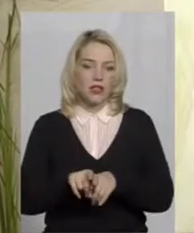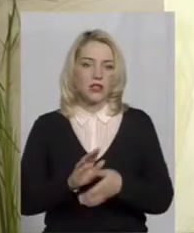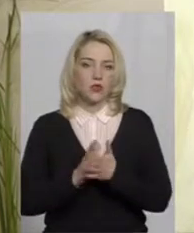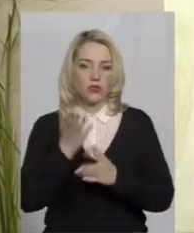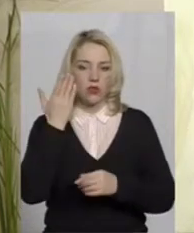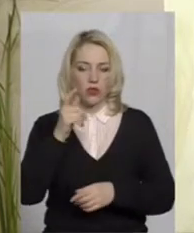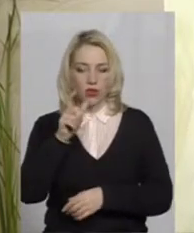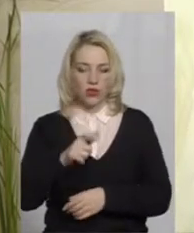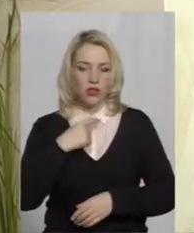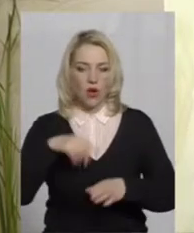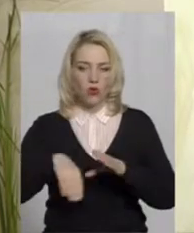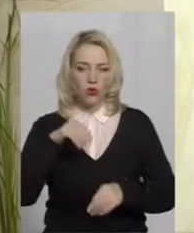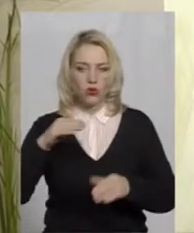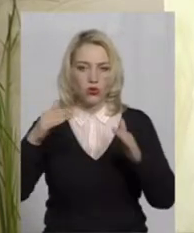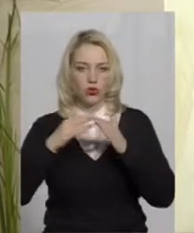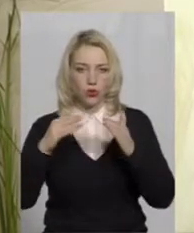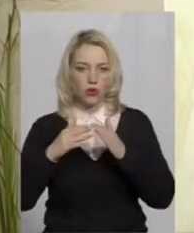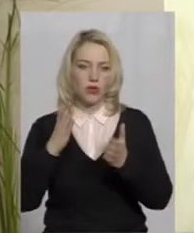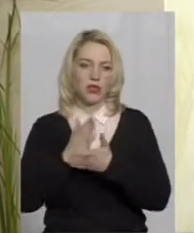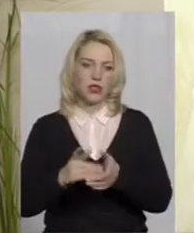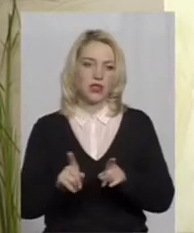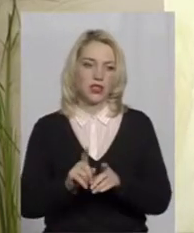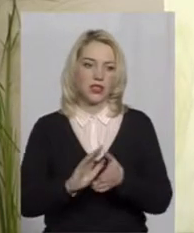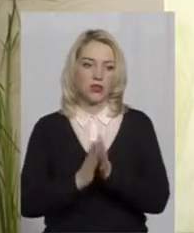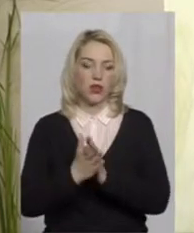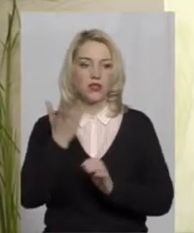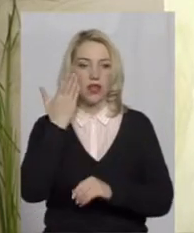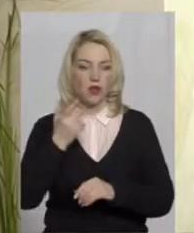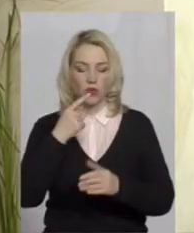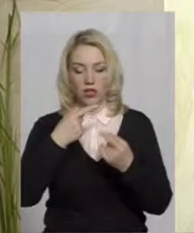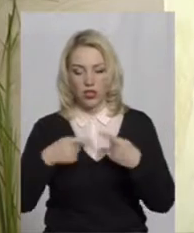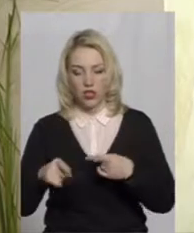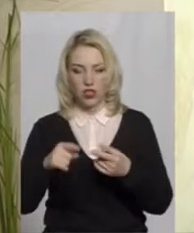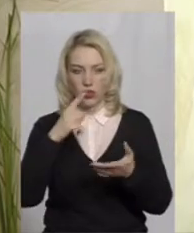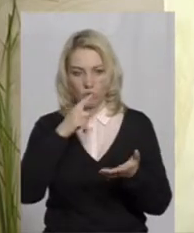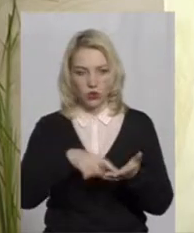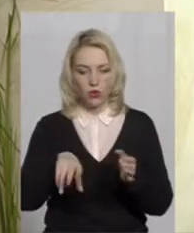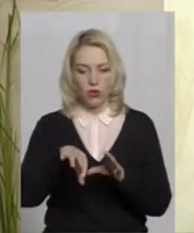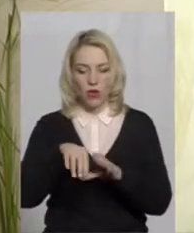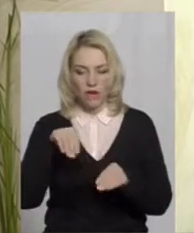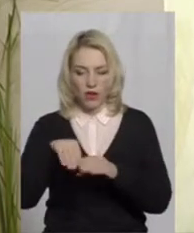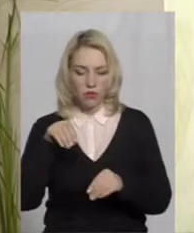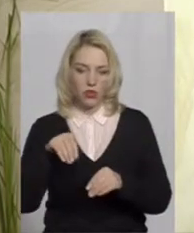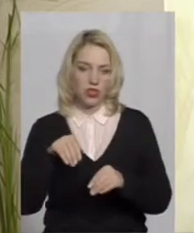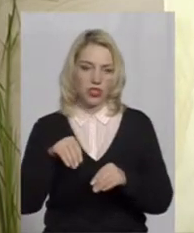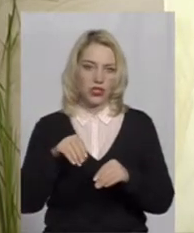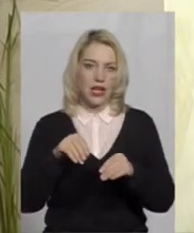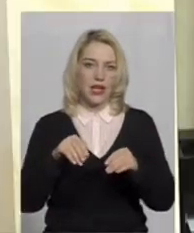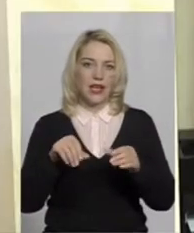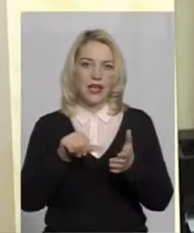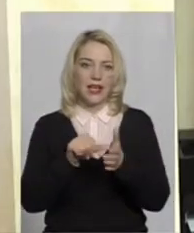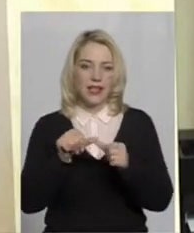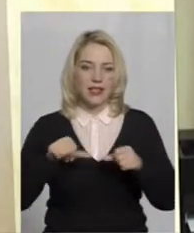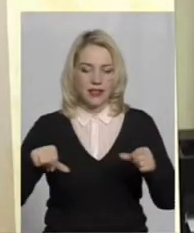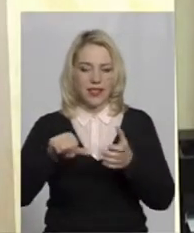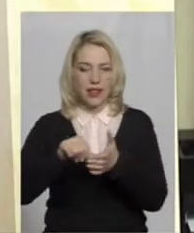голосує вдома, існують ситуації, коли інший доступ до виборчих тільництв, але в ідеалі має бути такий доступ.